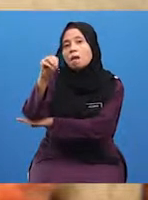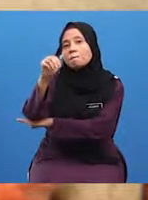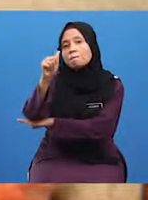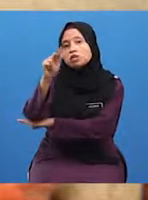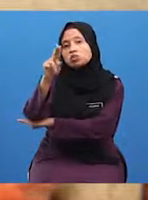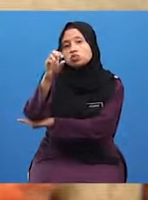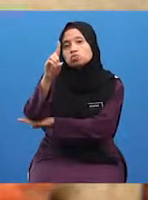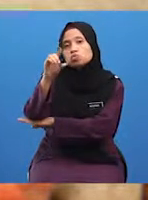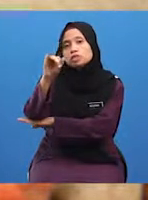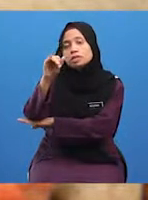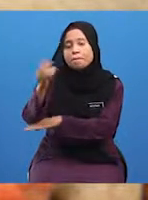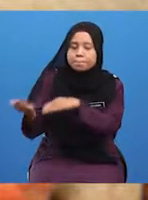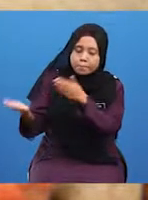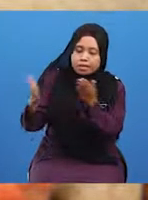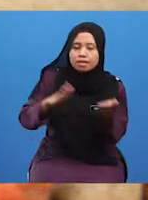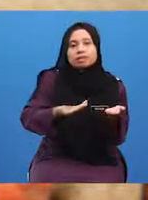dunia.